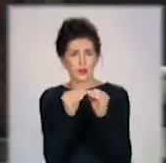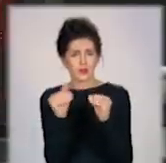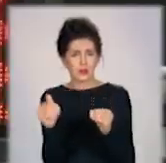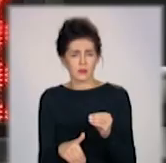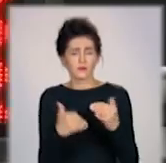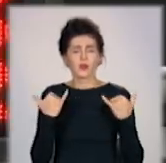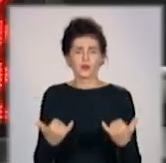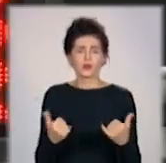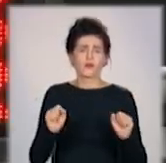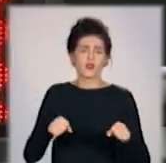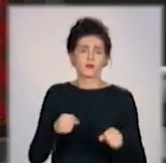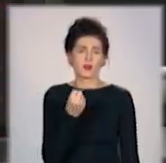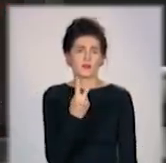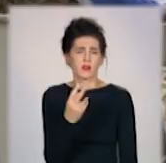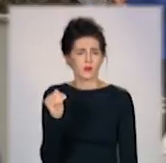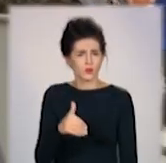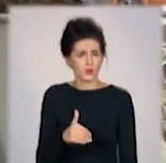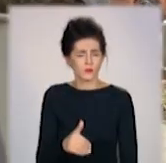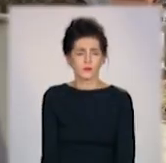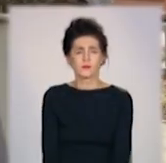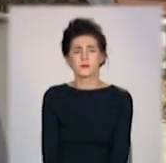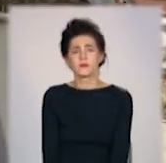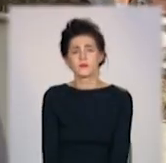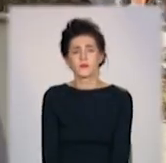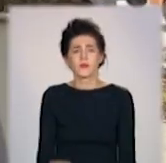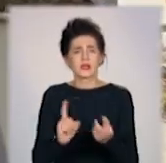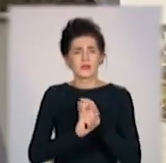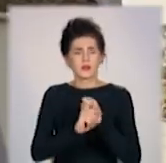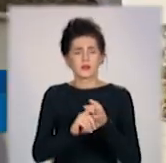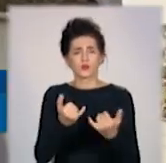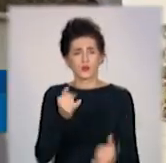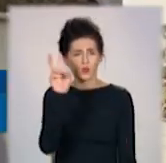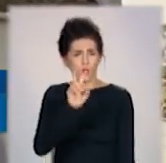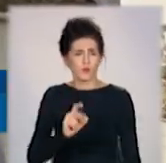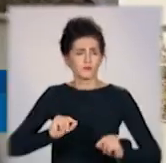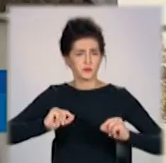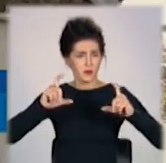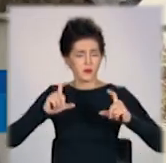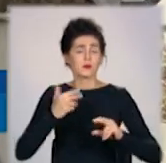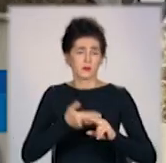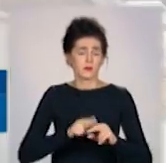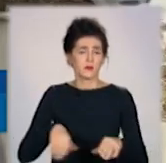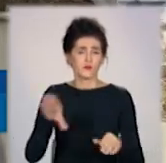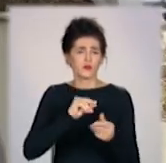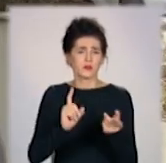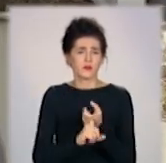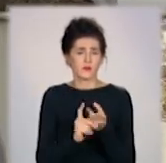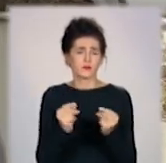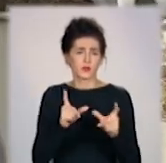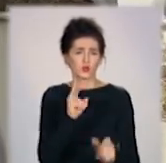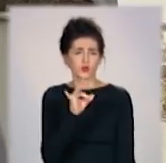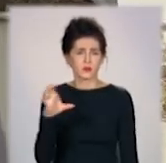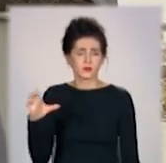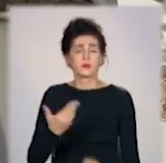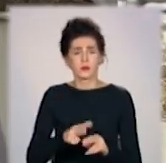нині за також просять 12. У зв'язку з повершенням курсу долара, ну і в зв'язку з запросом. І з-за